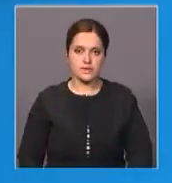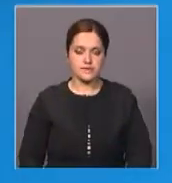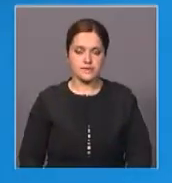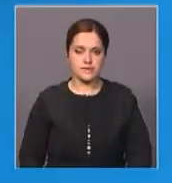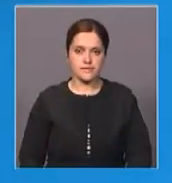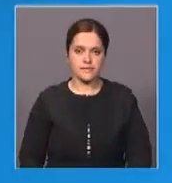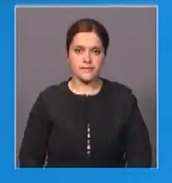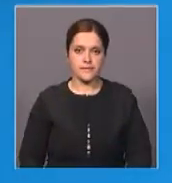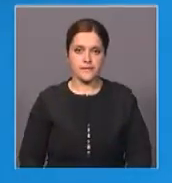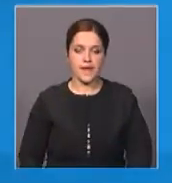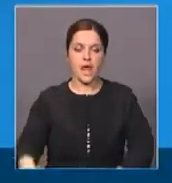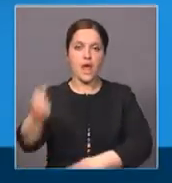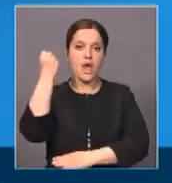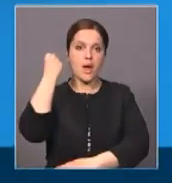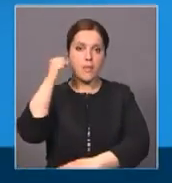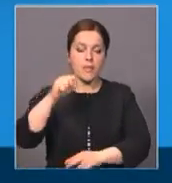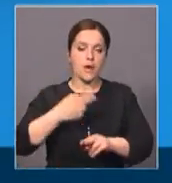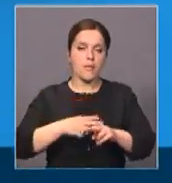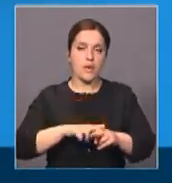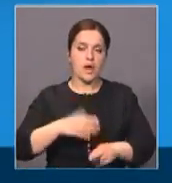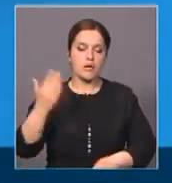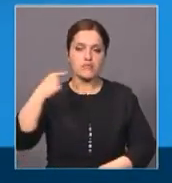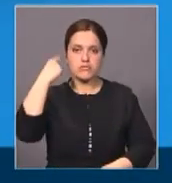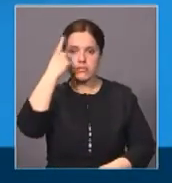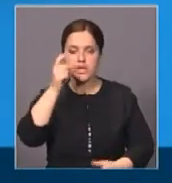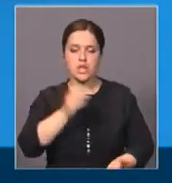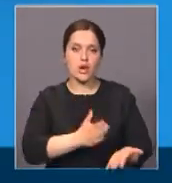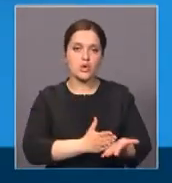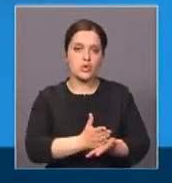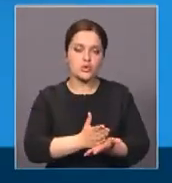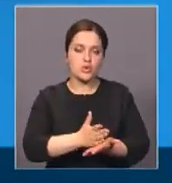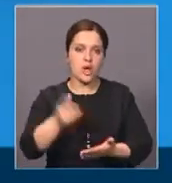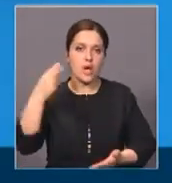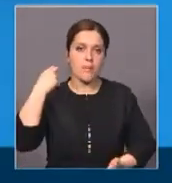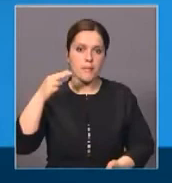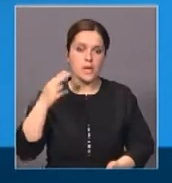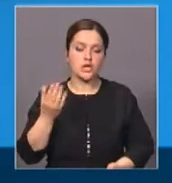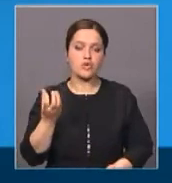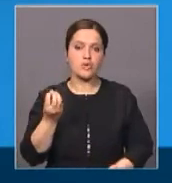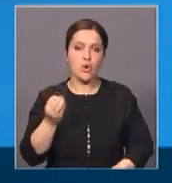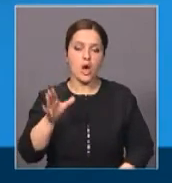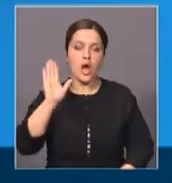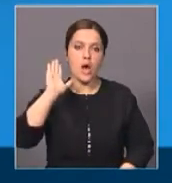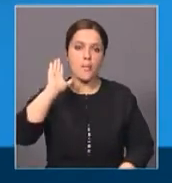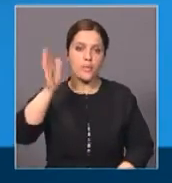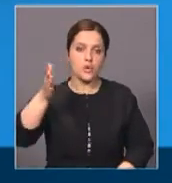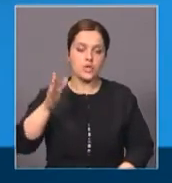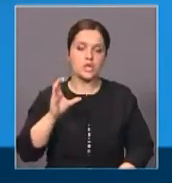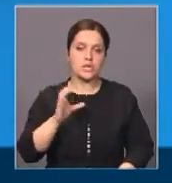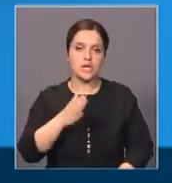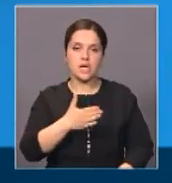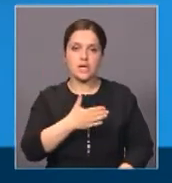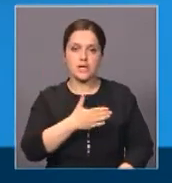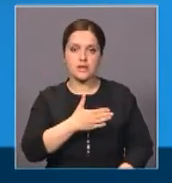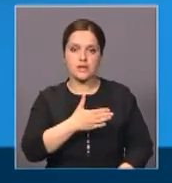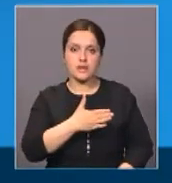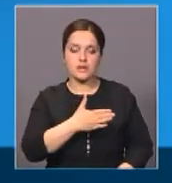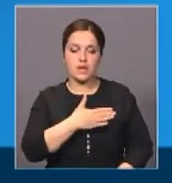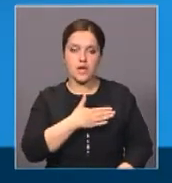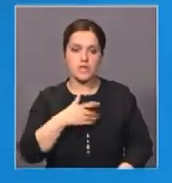Победа – это заслуженное. И победа будет еще с нашим